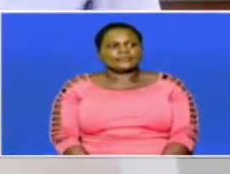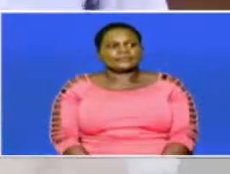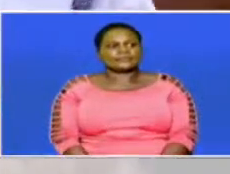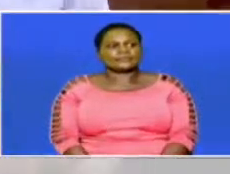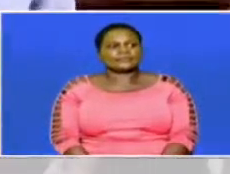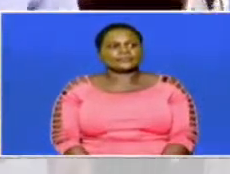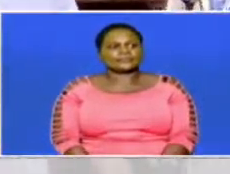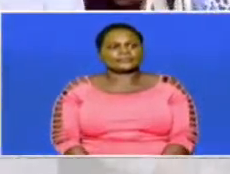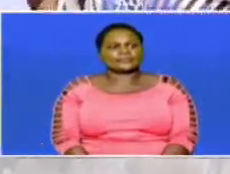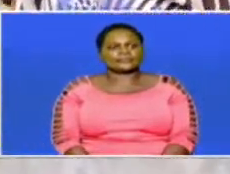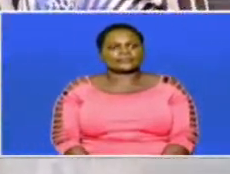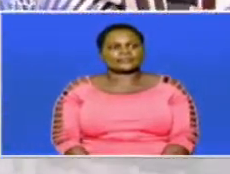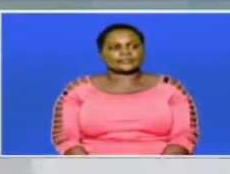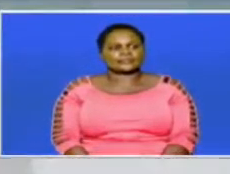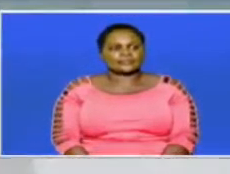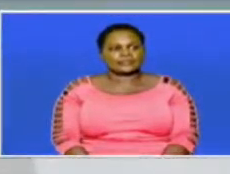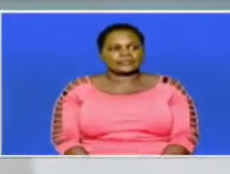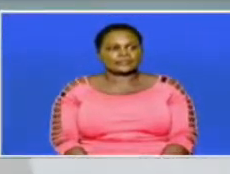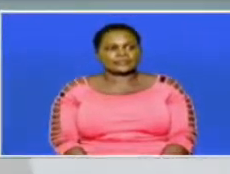Nairobi.